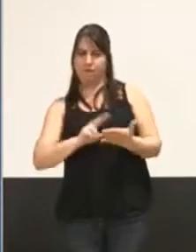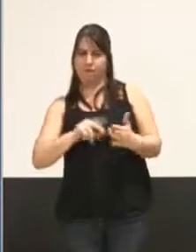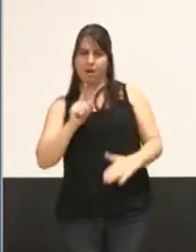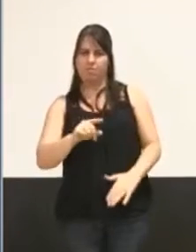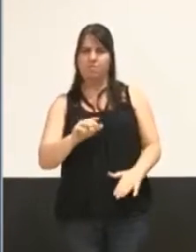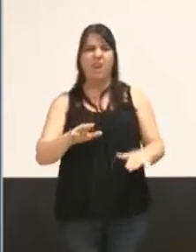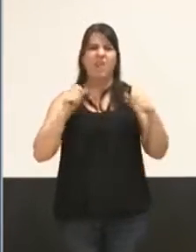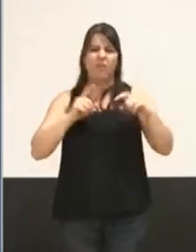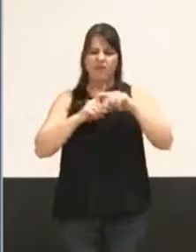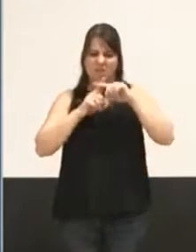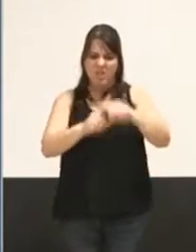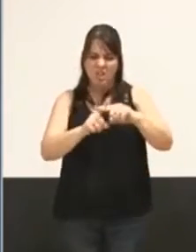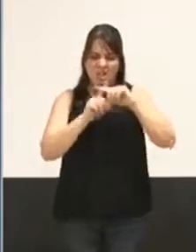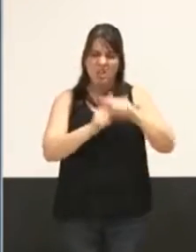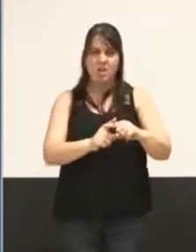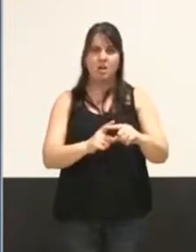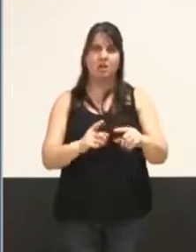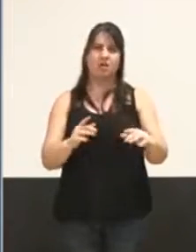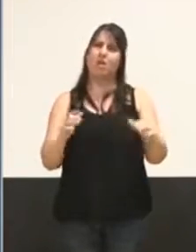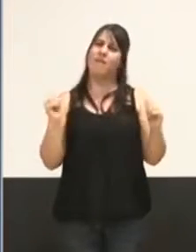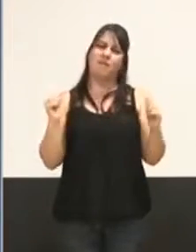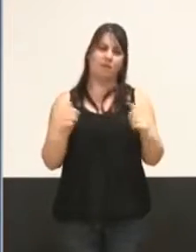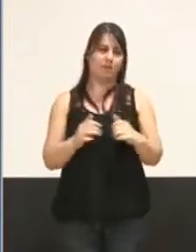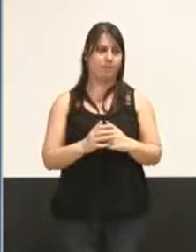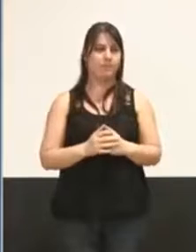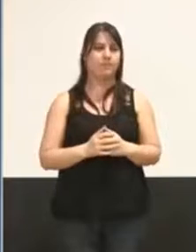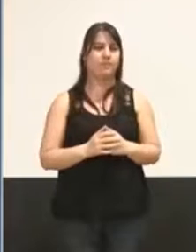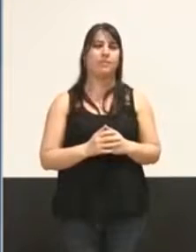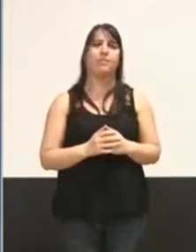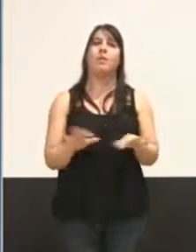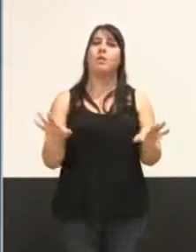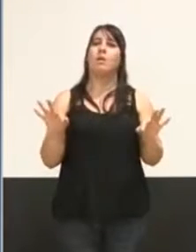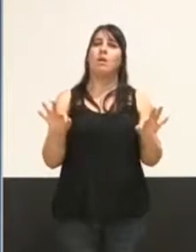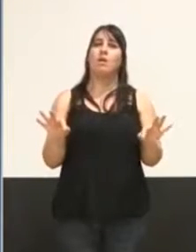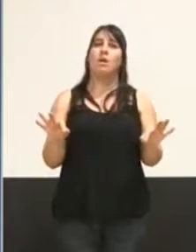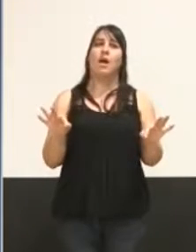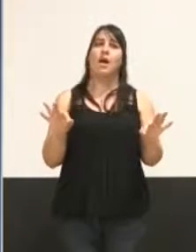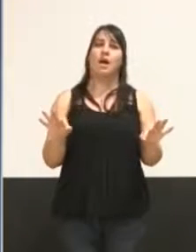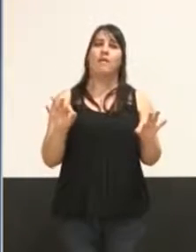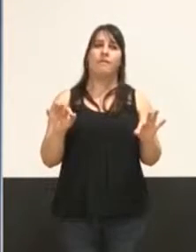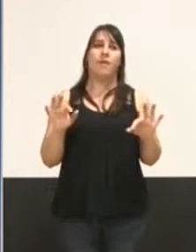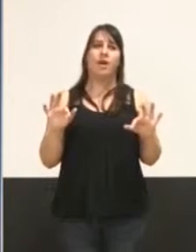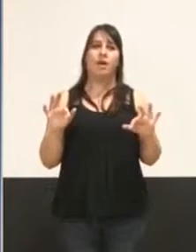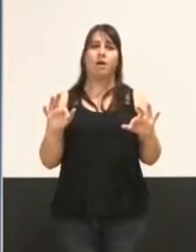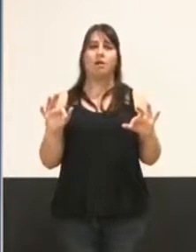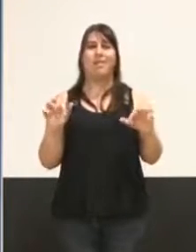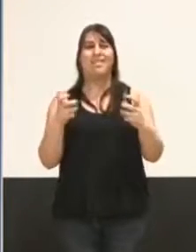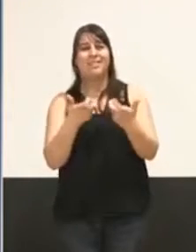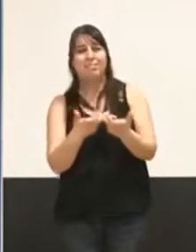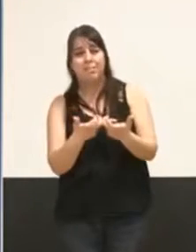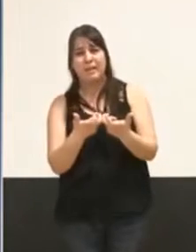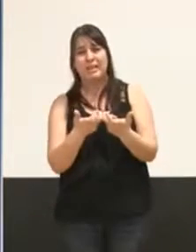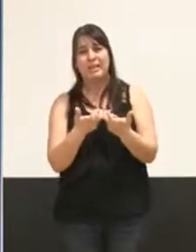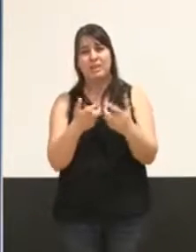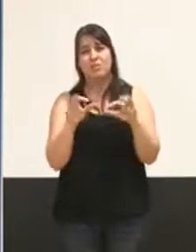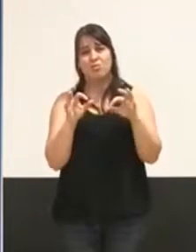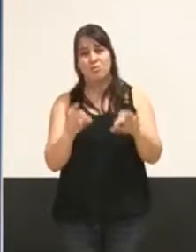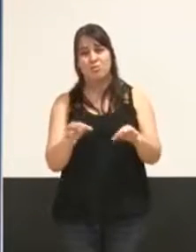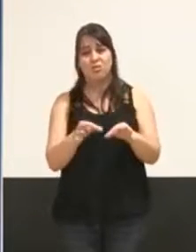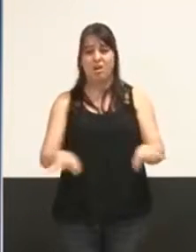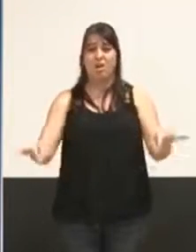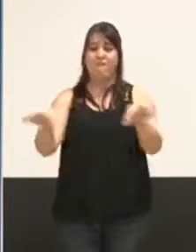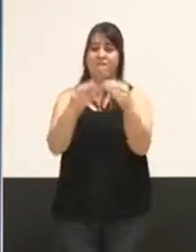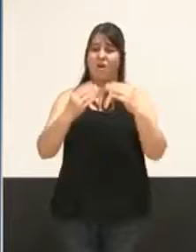stigmatiser. Veiller à ce que le tarif ou le prix plus exactement de vente du terrain